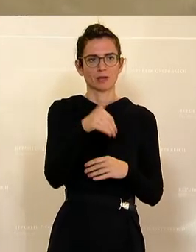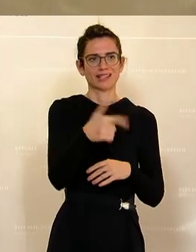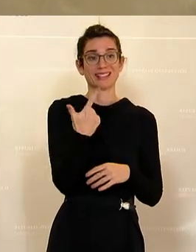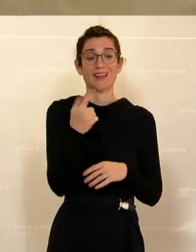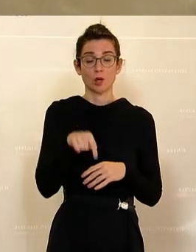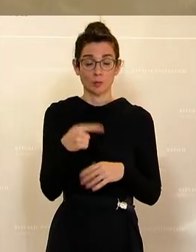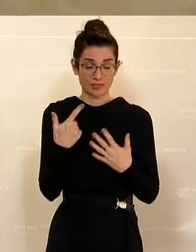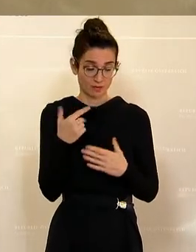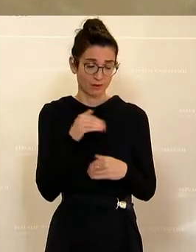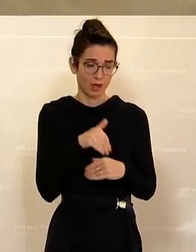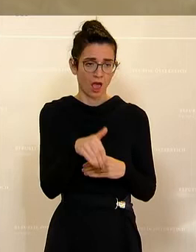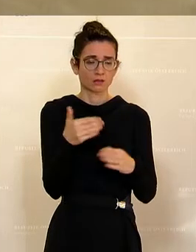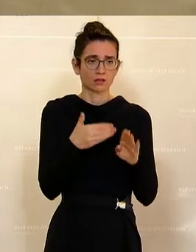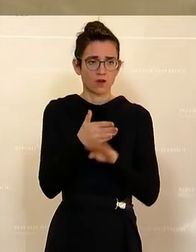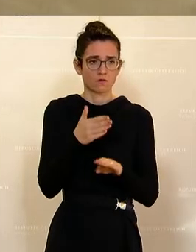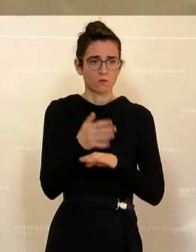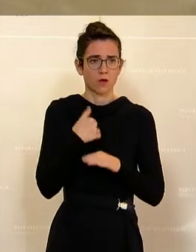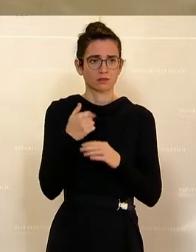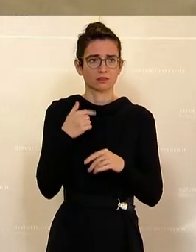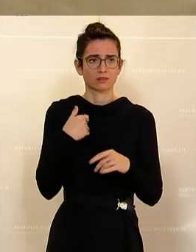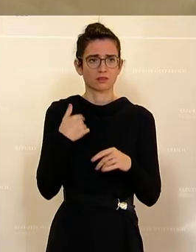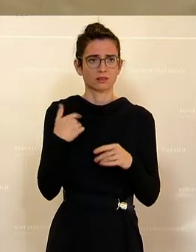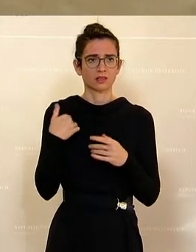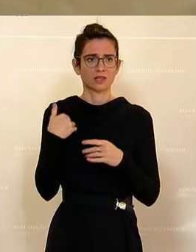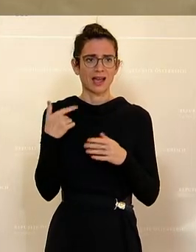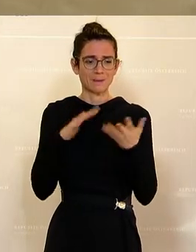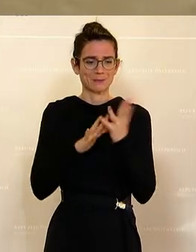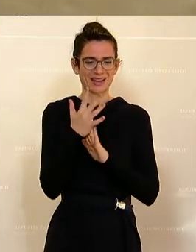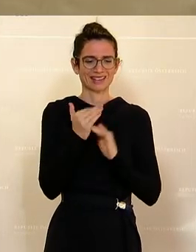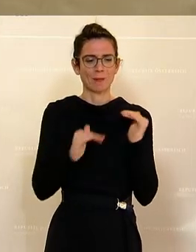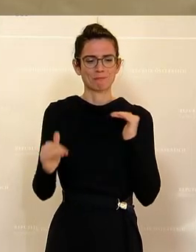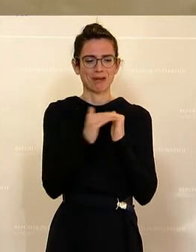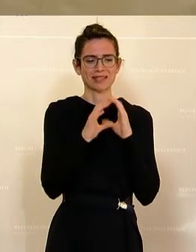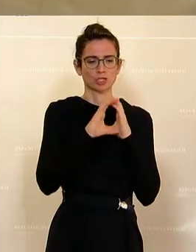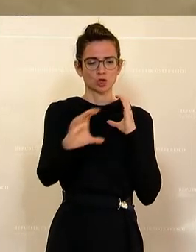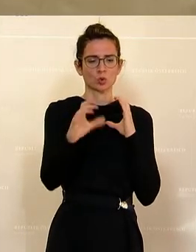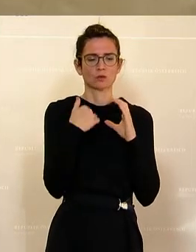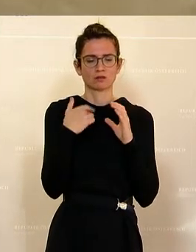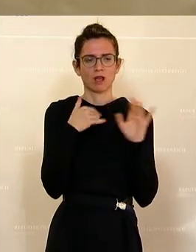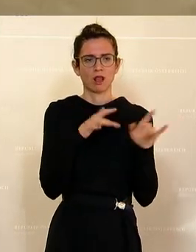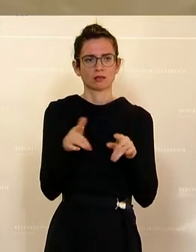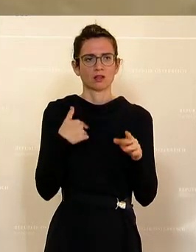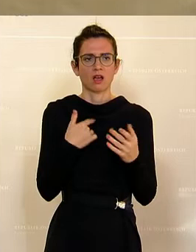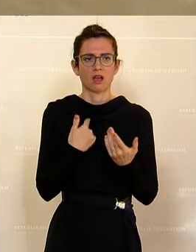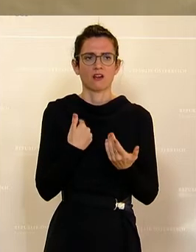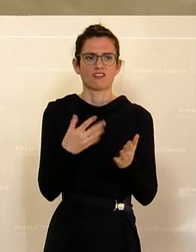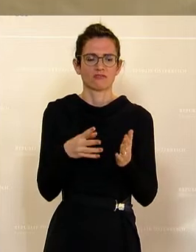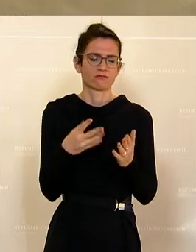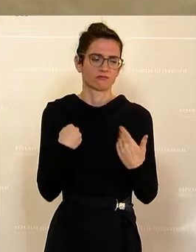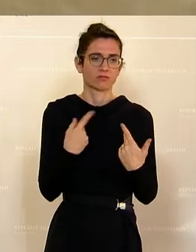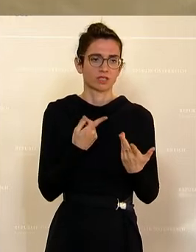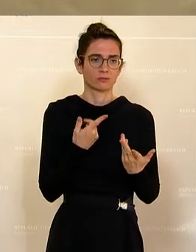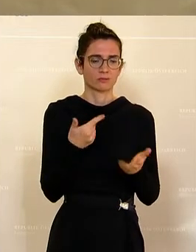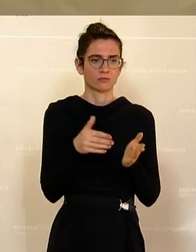,7 Milliarden für den Notzulauf des Brenner Basistunnel und für die Baulose in Tirol veranschlagt